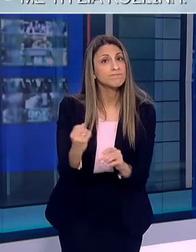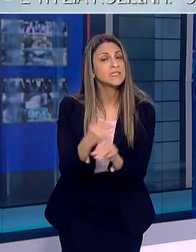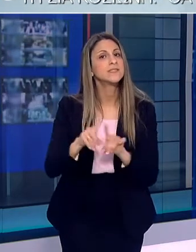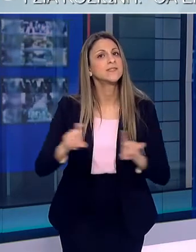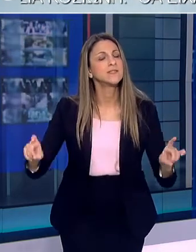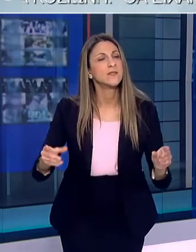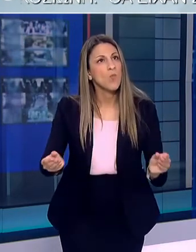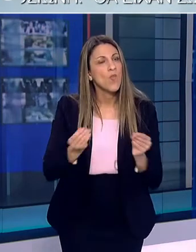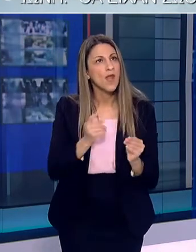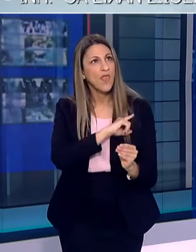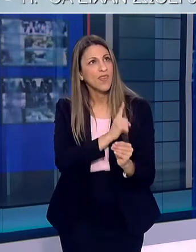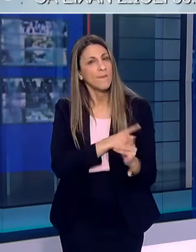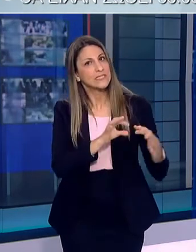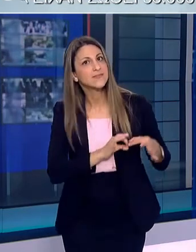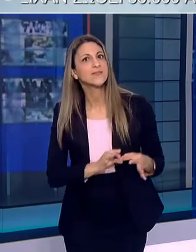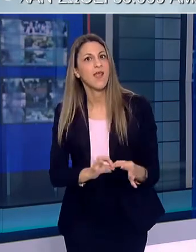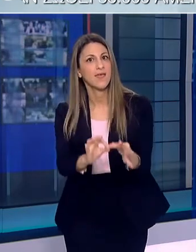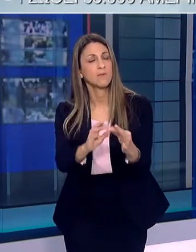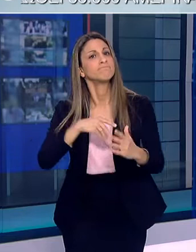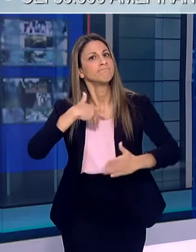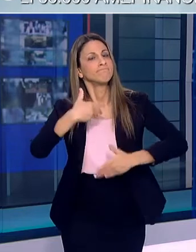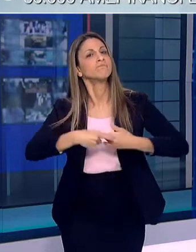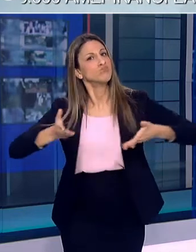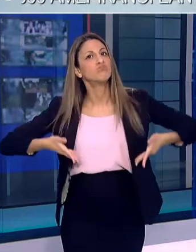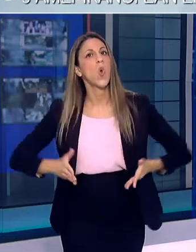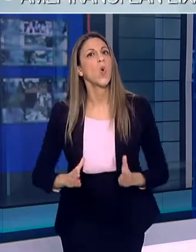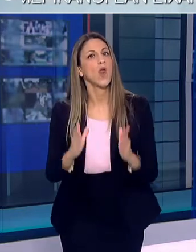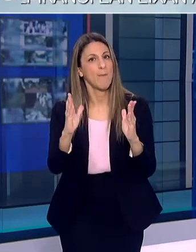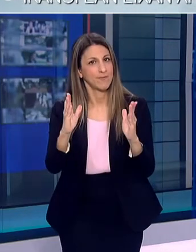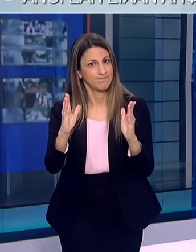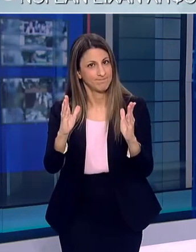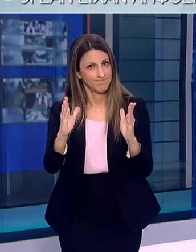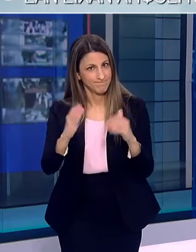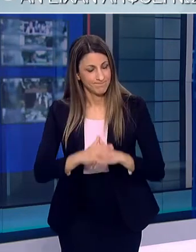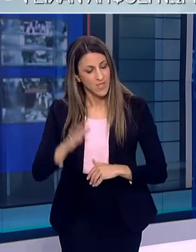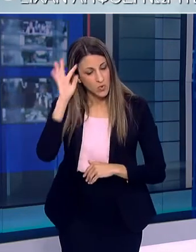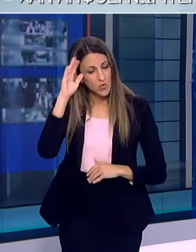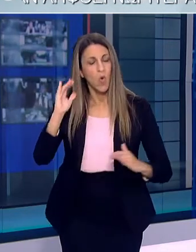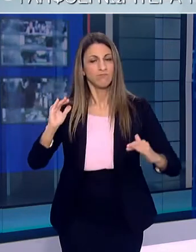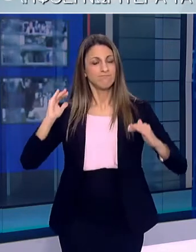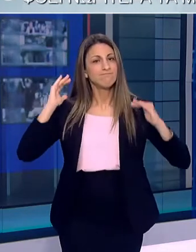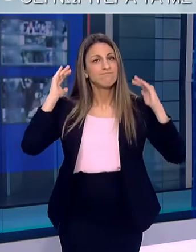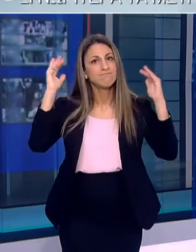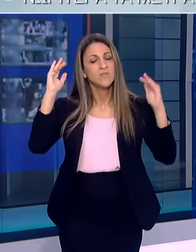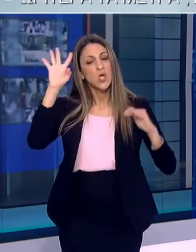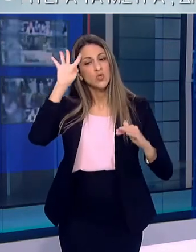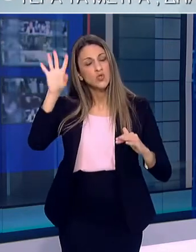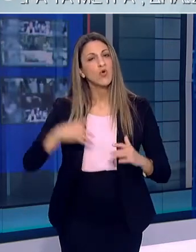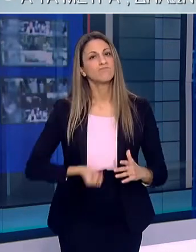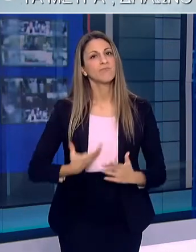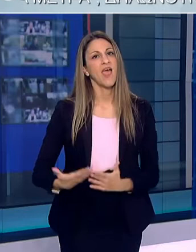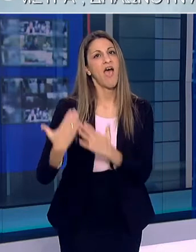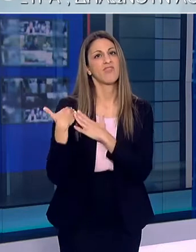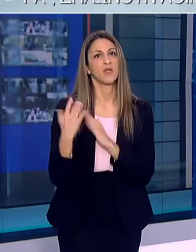κινητήριο δύναμη για το επόμενο βήμα για να συνεχίσουμε να προσπαθούμε για το καλύτερο για να συνεχίσουμε να δείχνουμε υπευθυνότητα